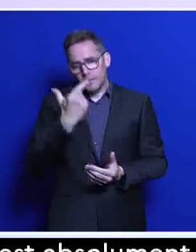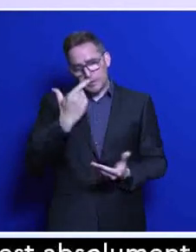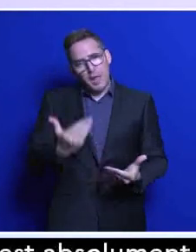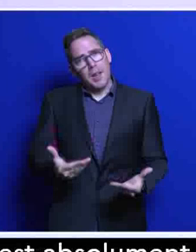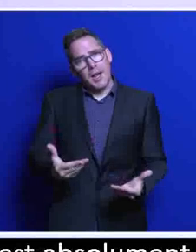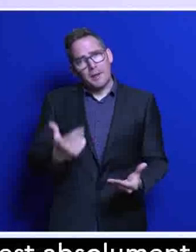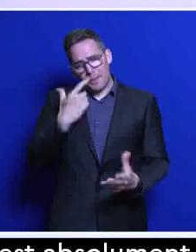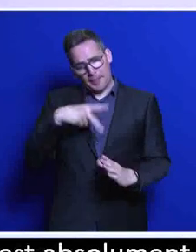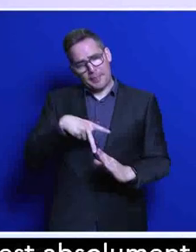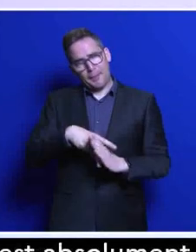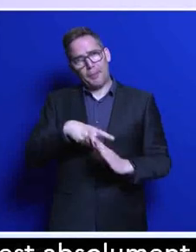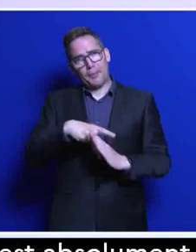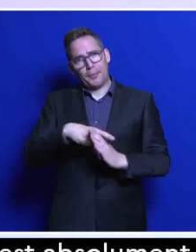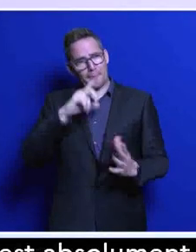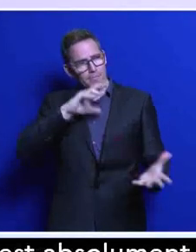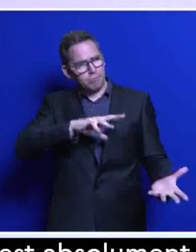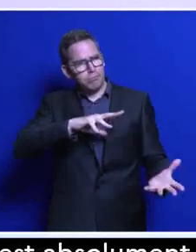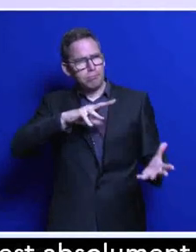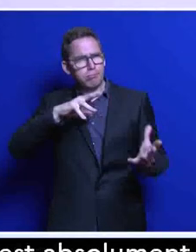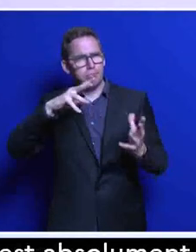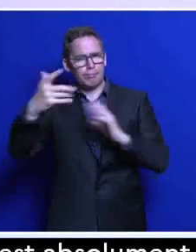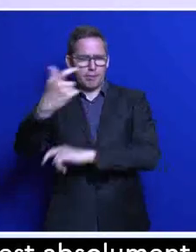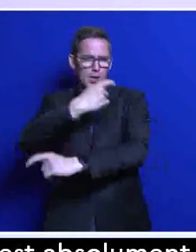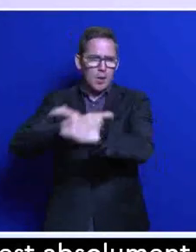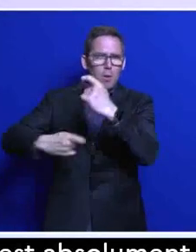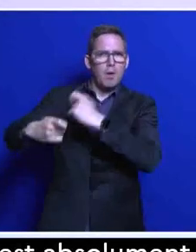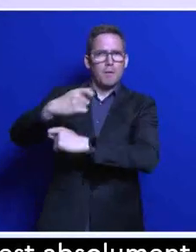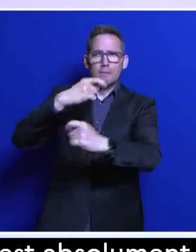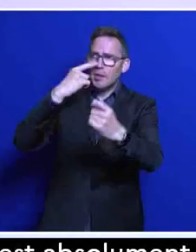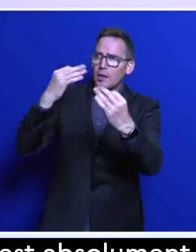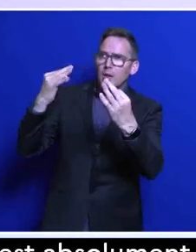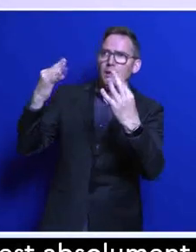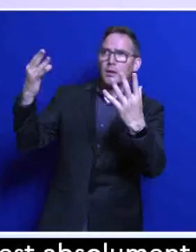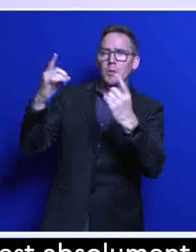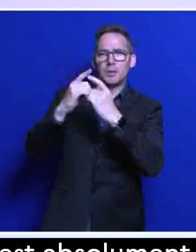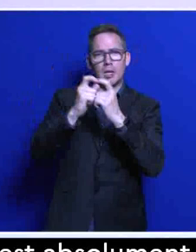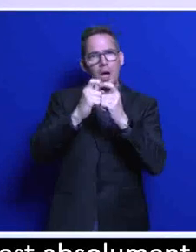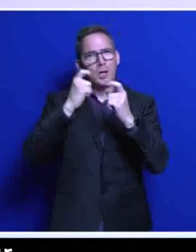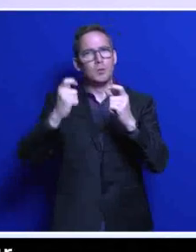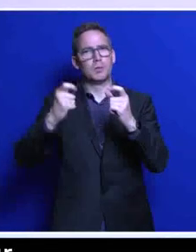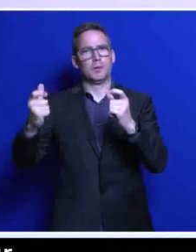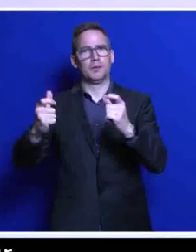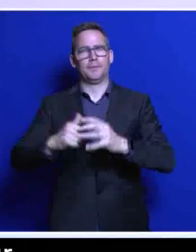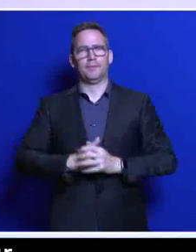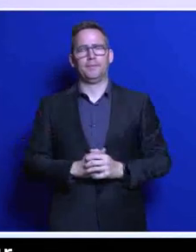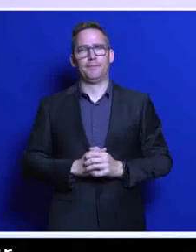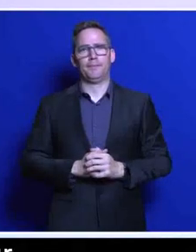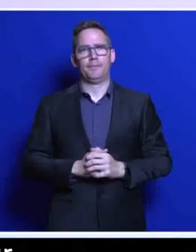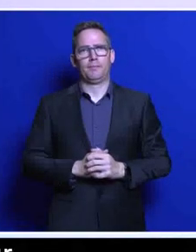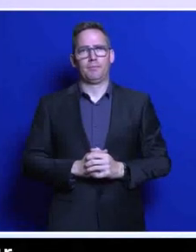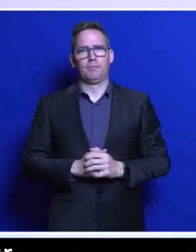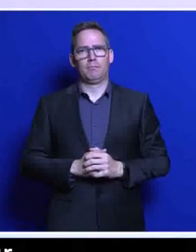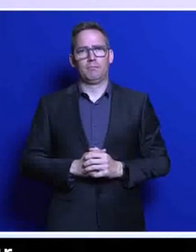d'une grande aventure économique, climatique et industrielle. Et que des